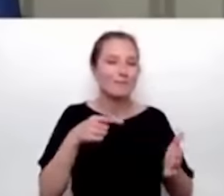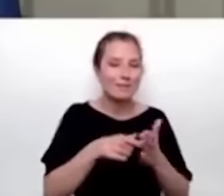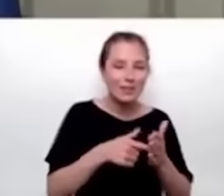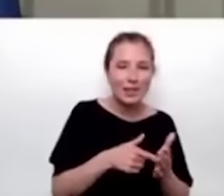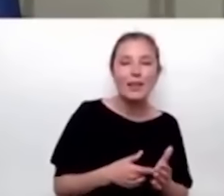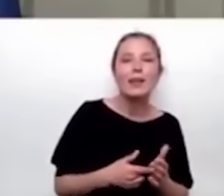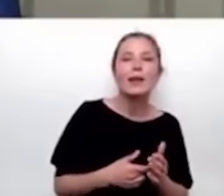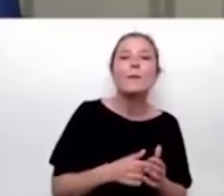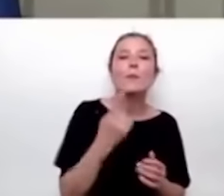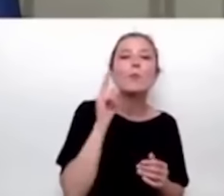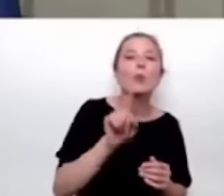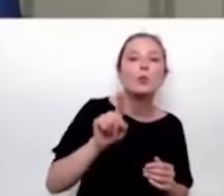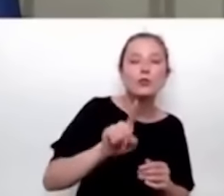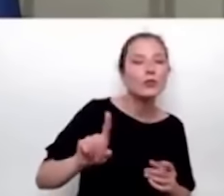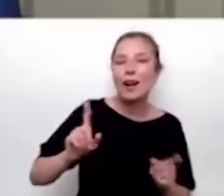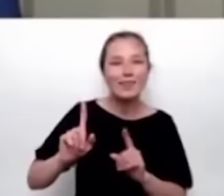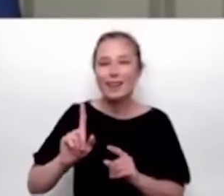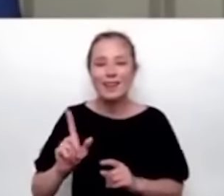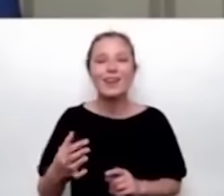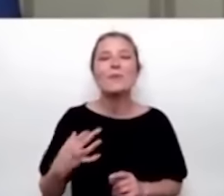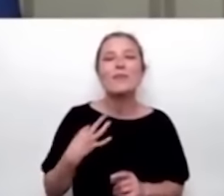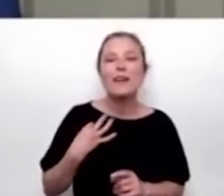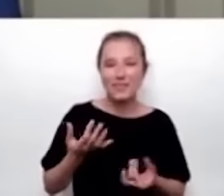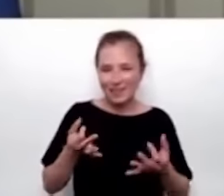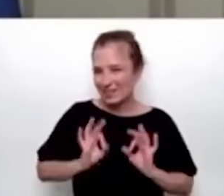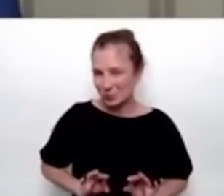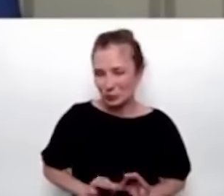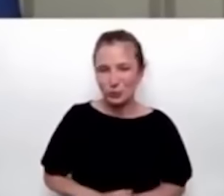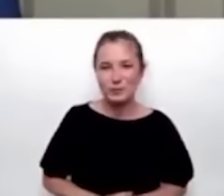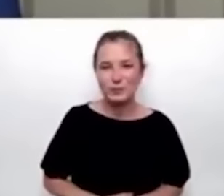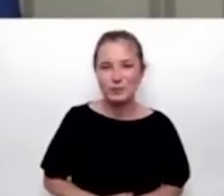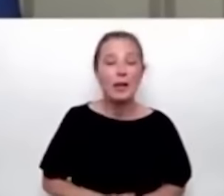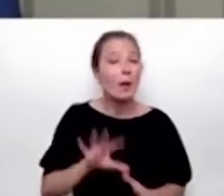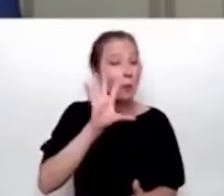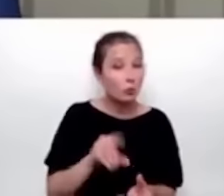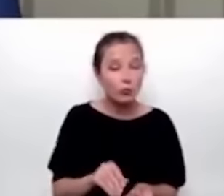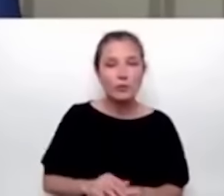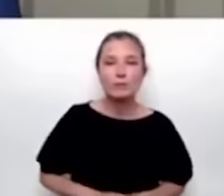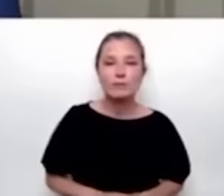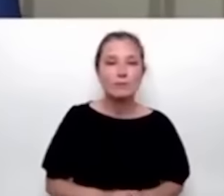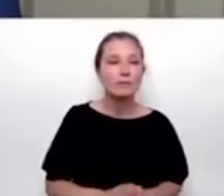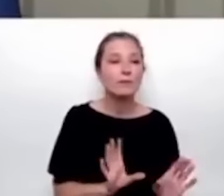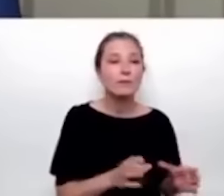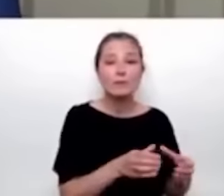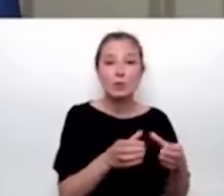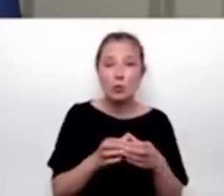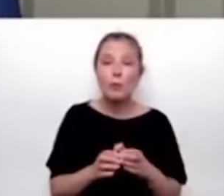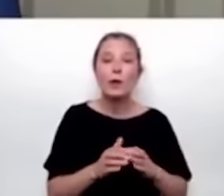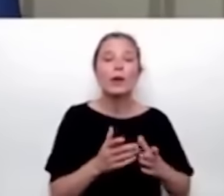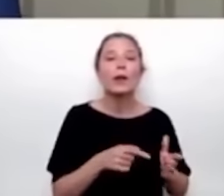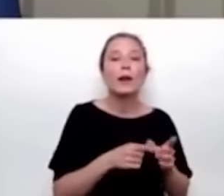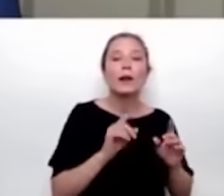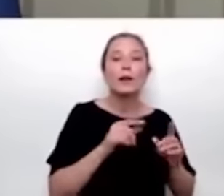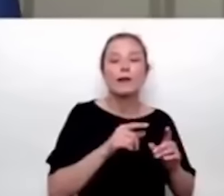Organy regulacyjne mediów audiowizualnych w Europie i USA pełnią podstawową rolę w zapewnieniu, że media działają w sposób etyczny, uczciwy i zgodny z prawem,